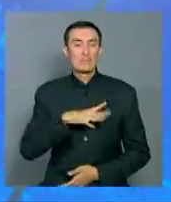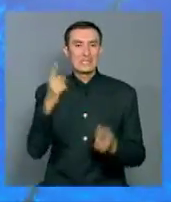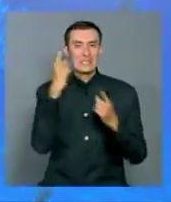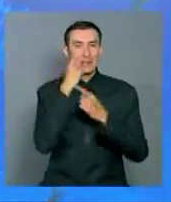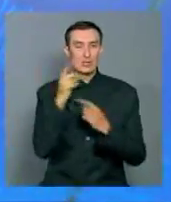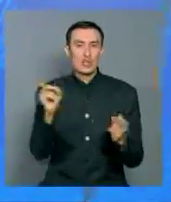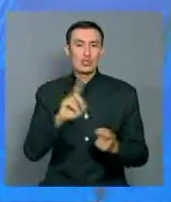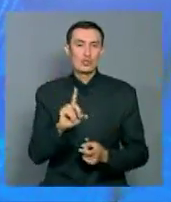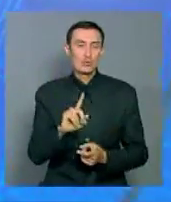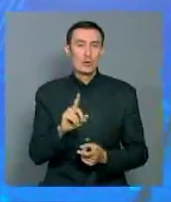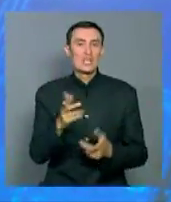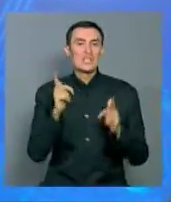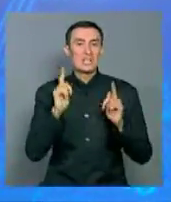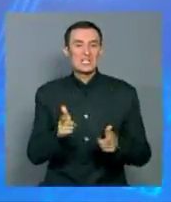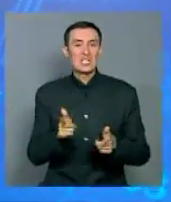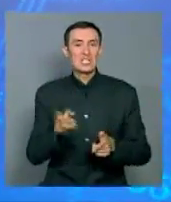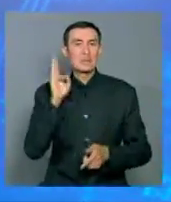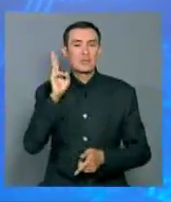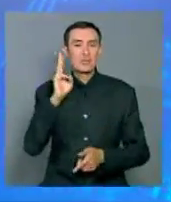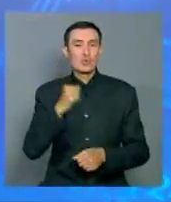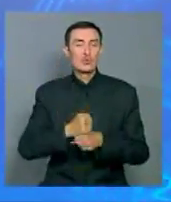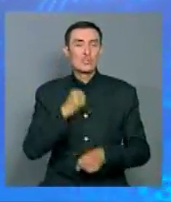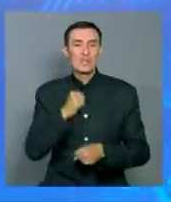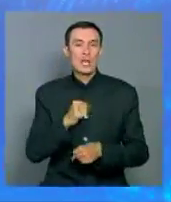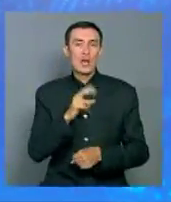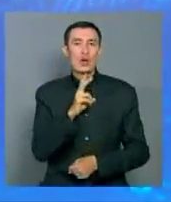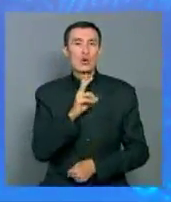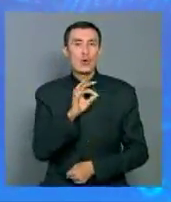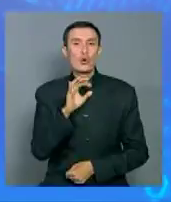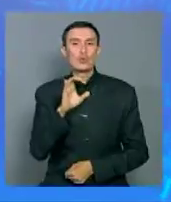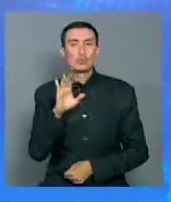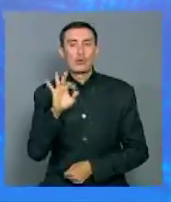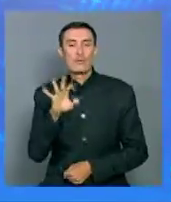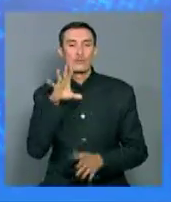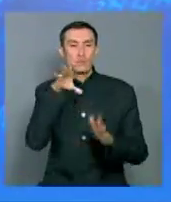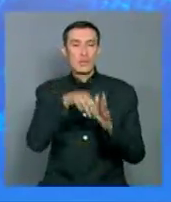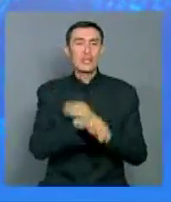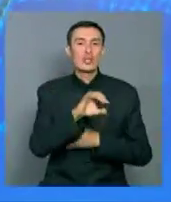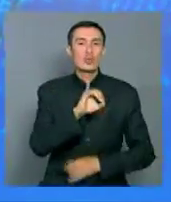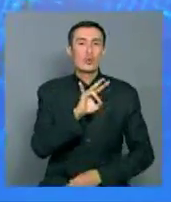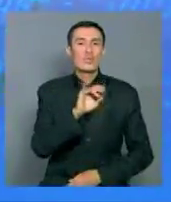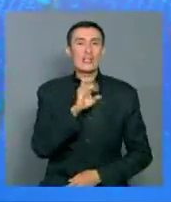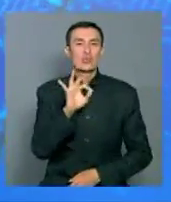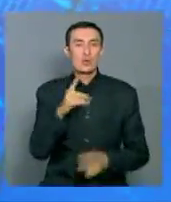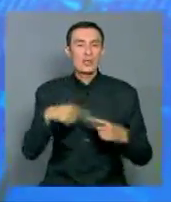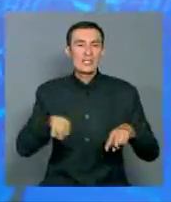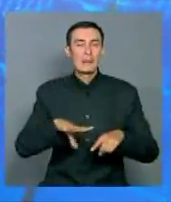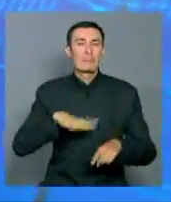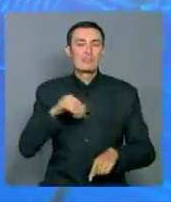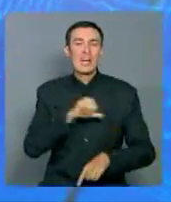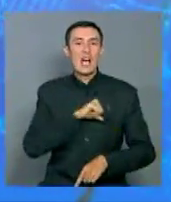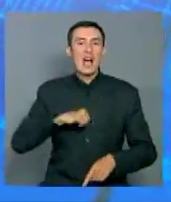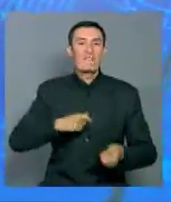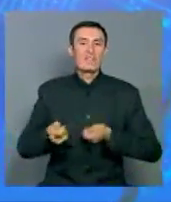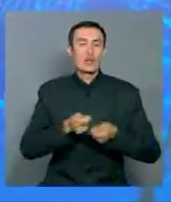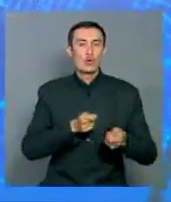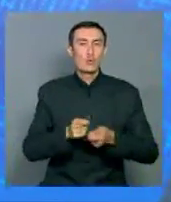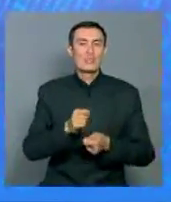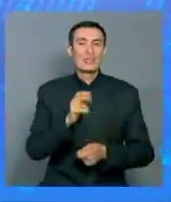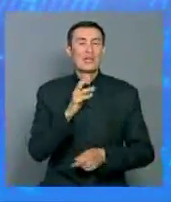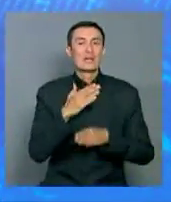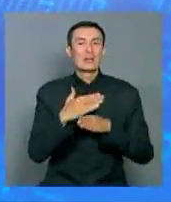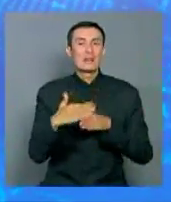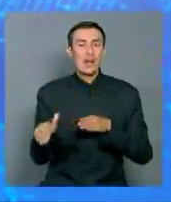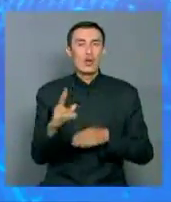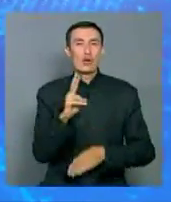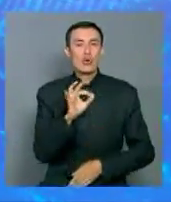о том, что Македония поддержала дипломатические усилия Косово по вступлению в ЮНЕСКО. Бывший автономный край в составе Сербии Косово